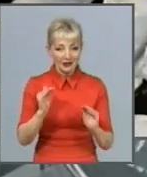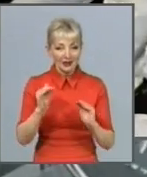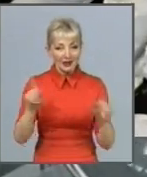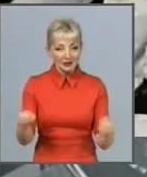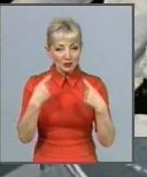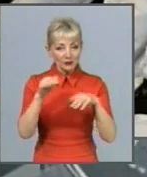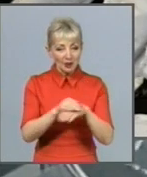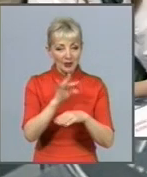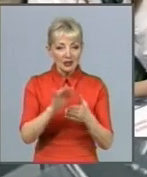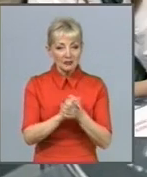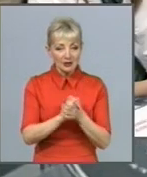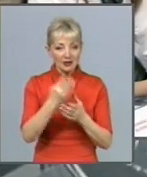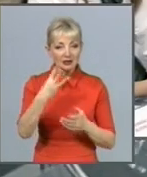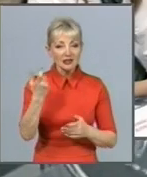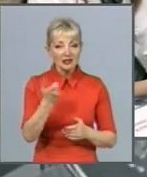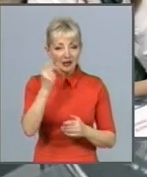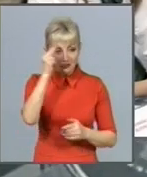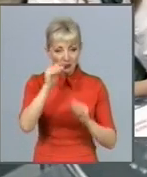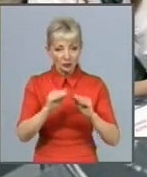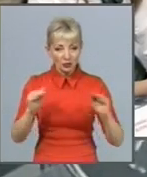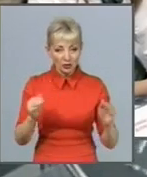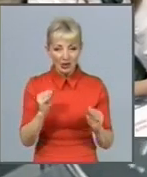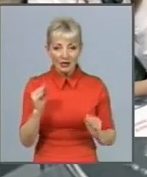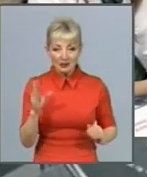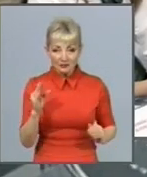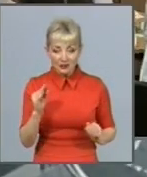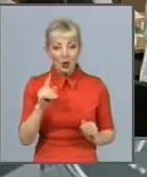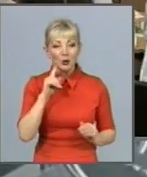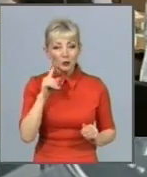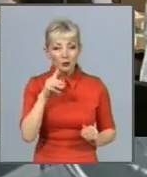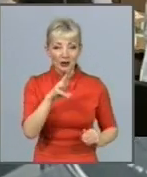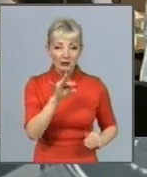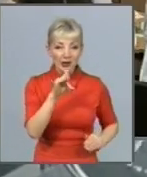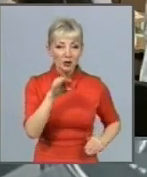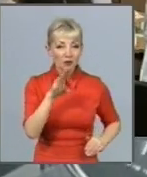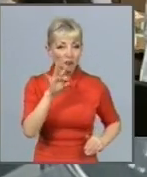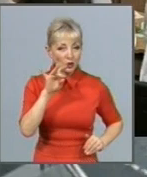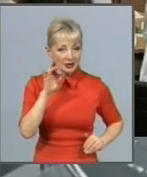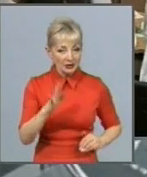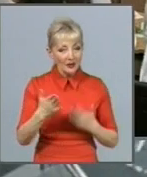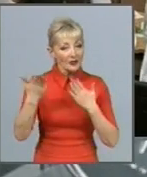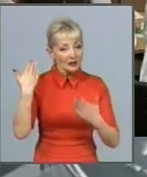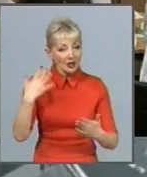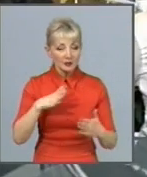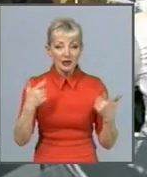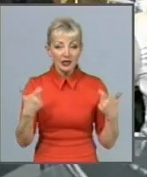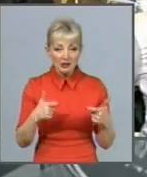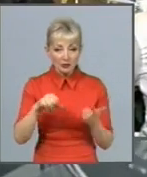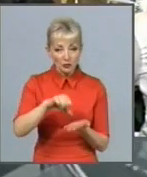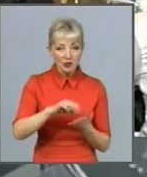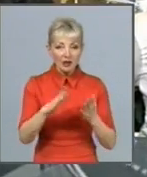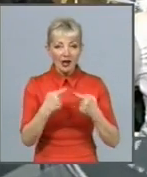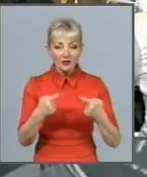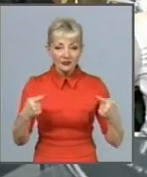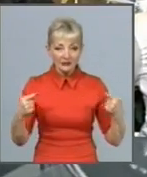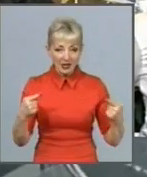школярів отримали посвідчення юних миротворців. До цього вони пройшли іспит. Брали участь в різних суспільно значущих